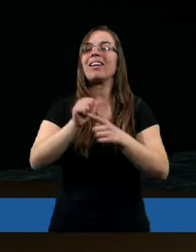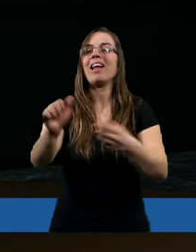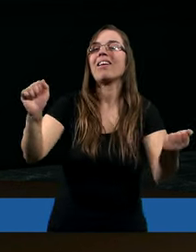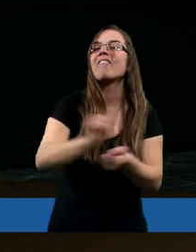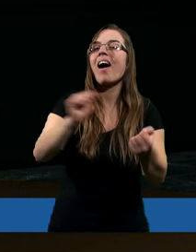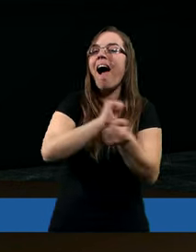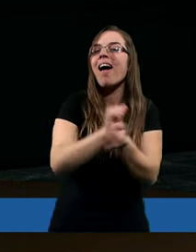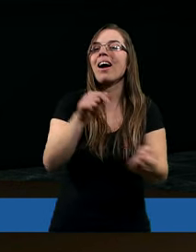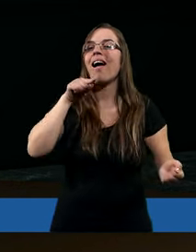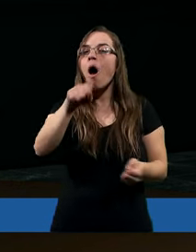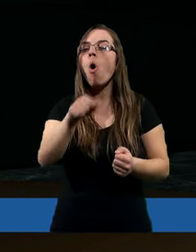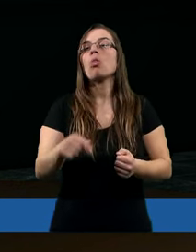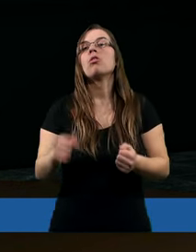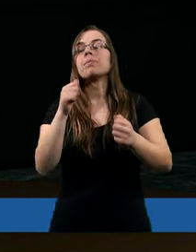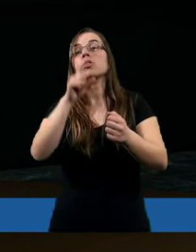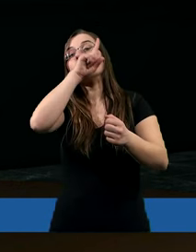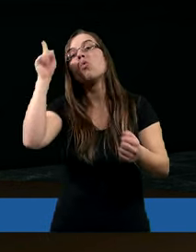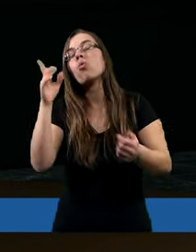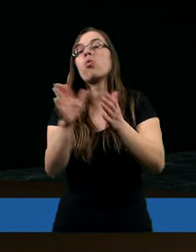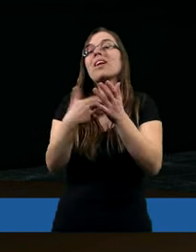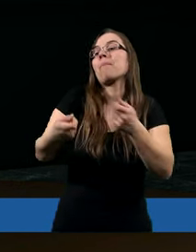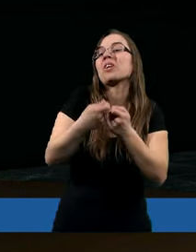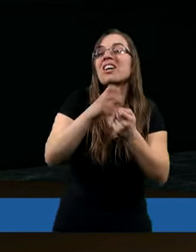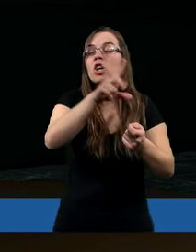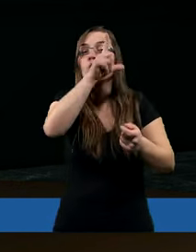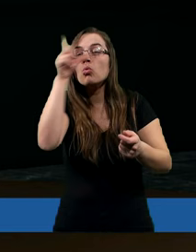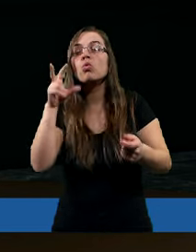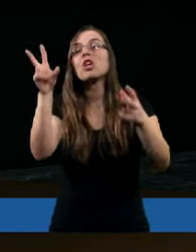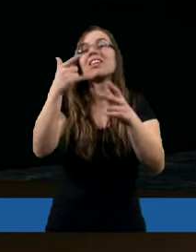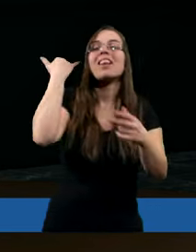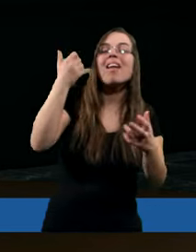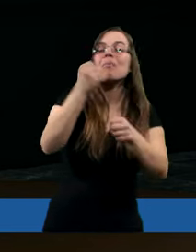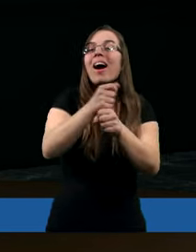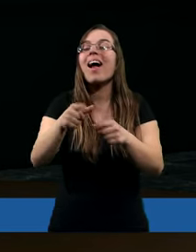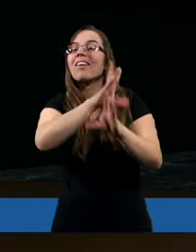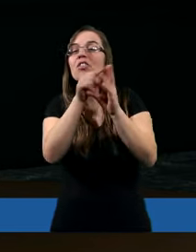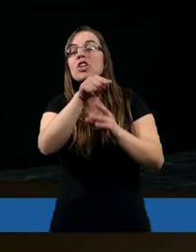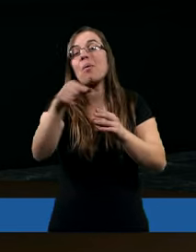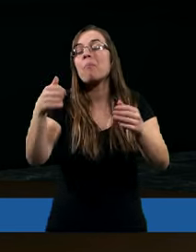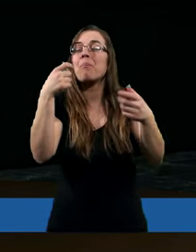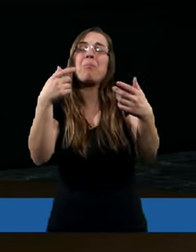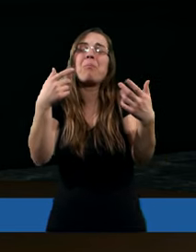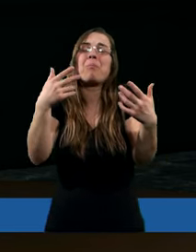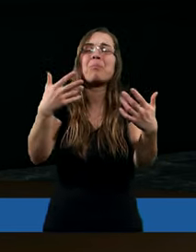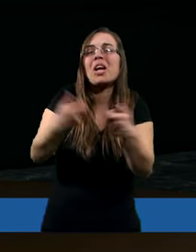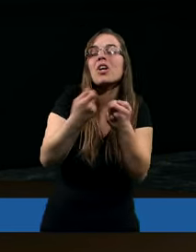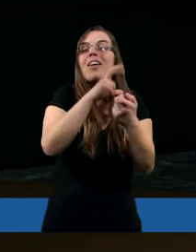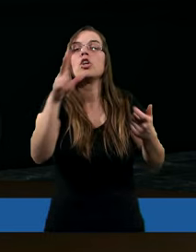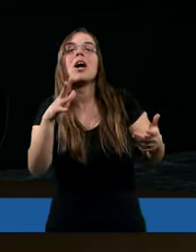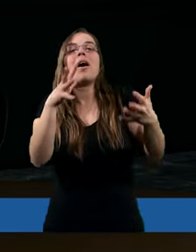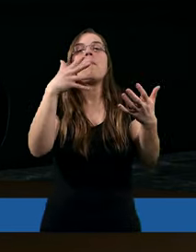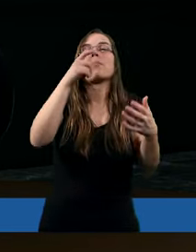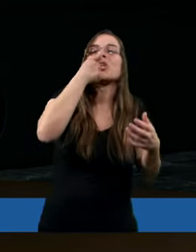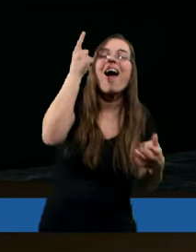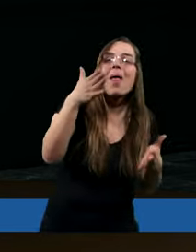Jak nie jest tak, że mi dzieci przeszkadzają, że rodzina, że telefon dzwoni, że praca, że napięcie, śniadanie trzeba zrobić, biec,